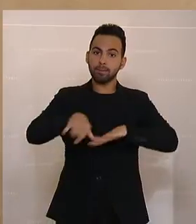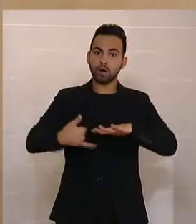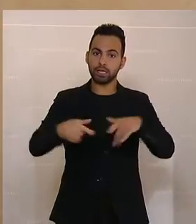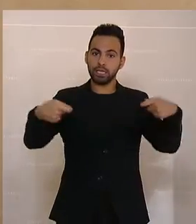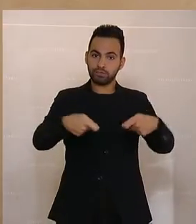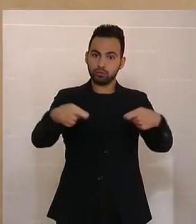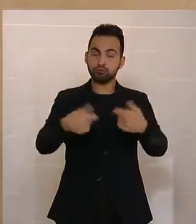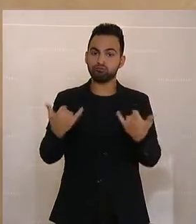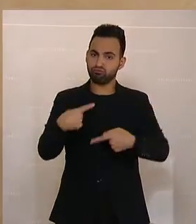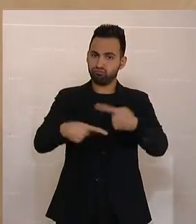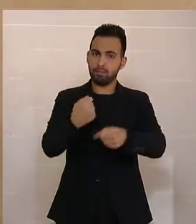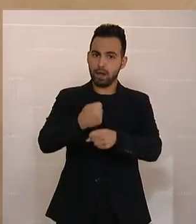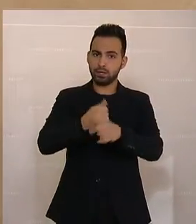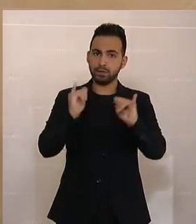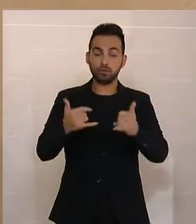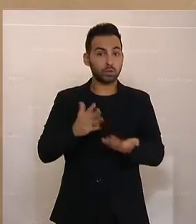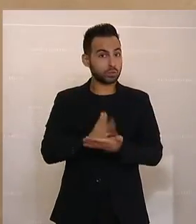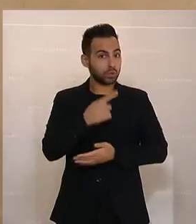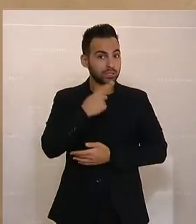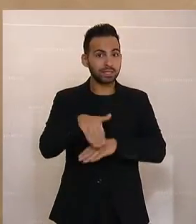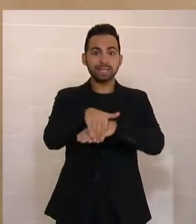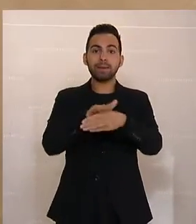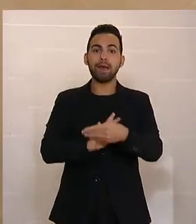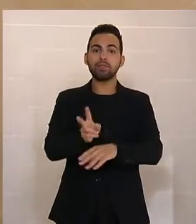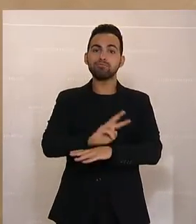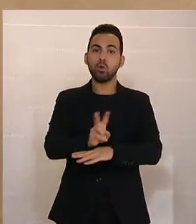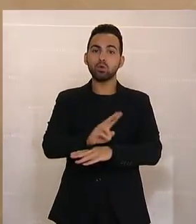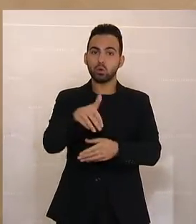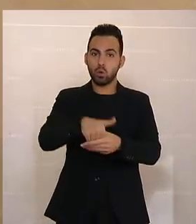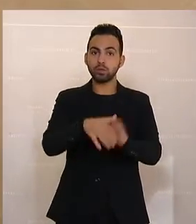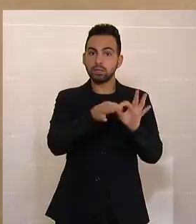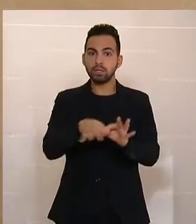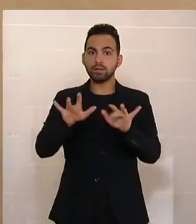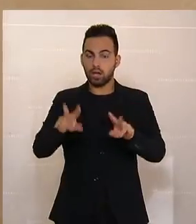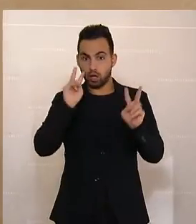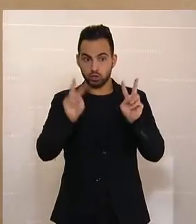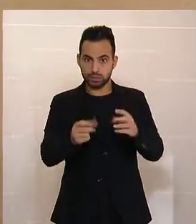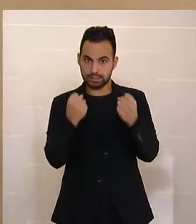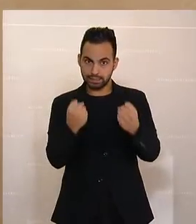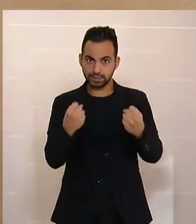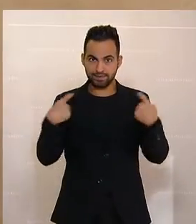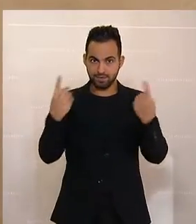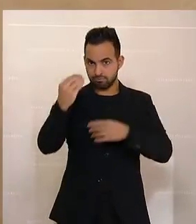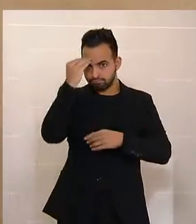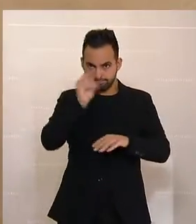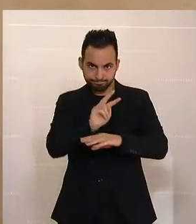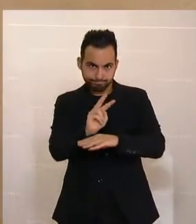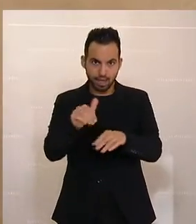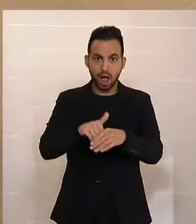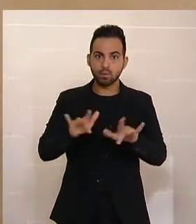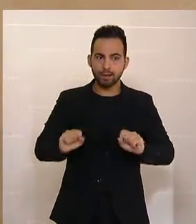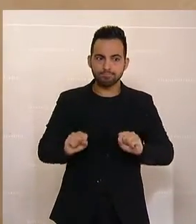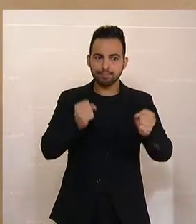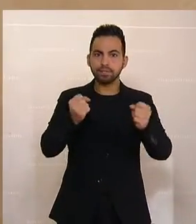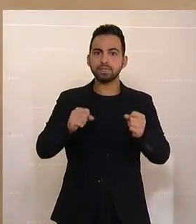investieren. Das tut sie. Und wie gesagt, das Gemeindemonitoring stellt sicher, dass wir das am Radar haben und agieren,